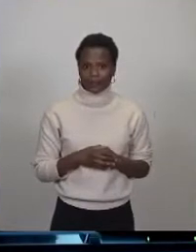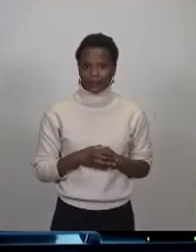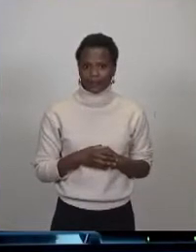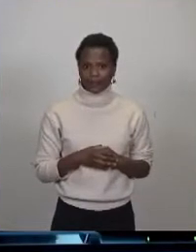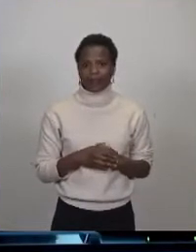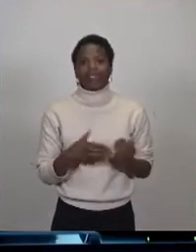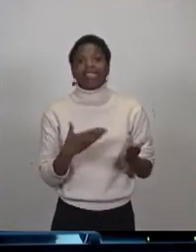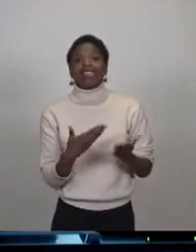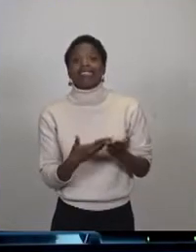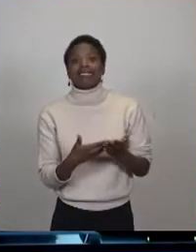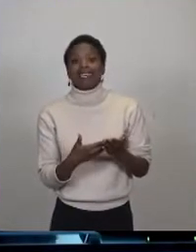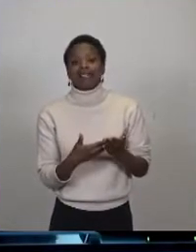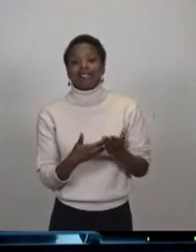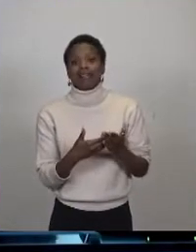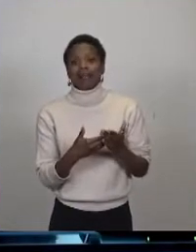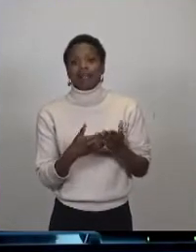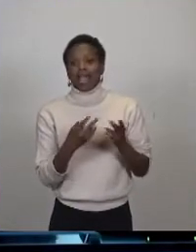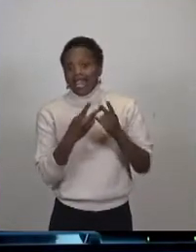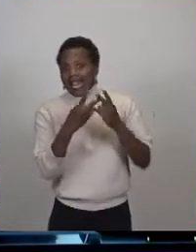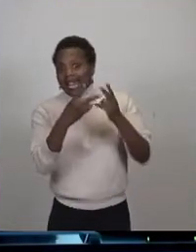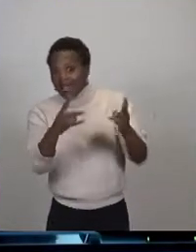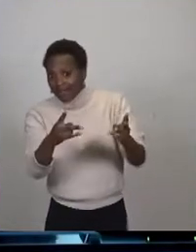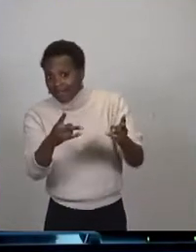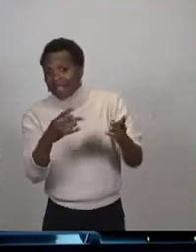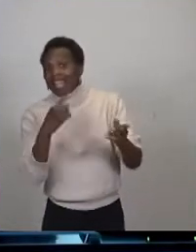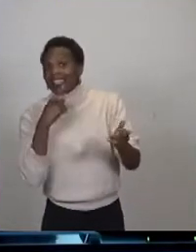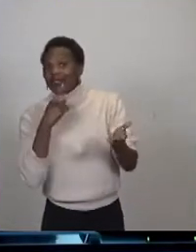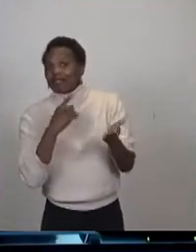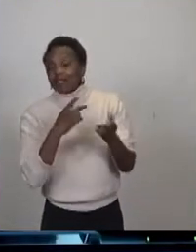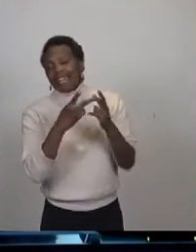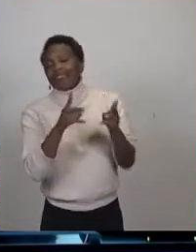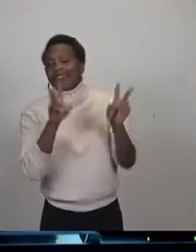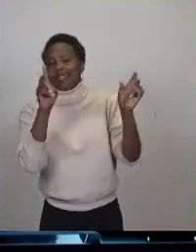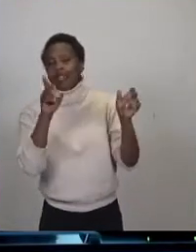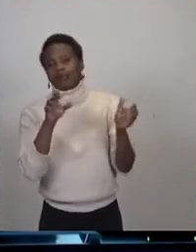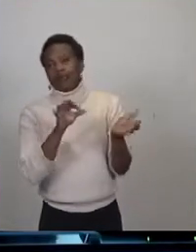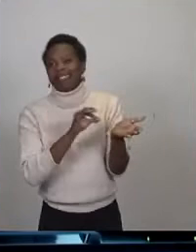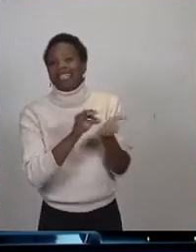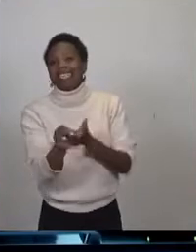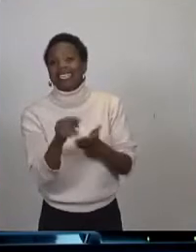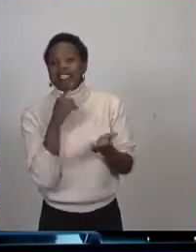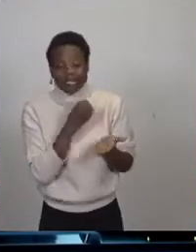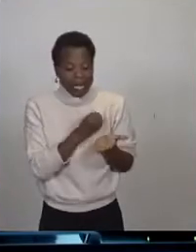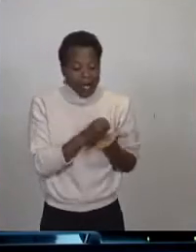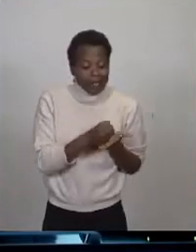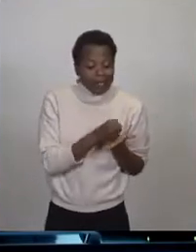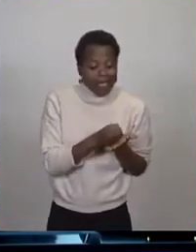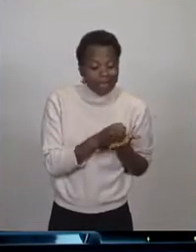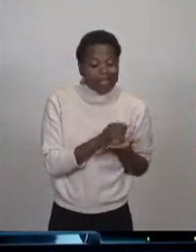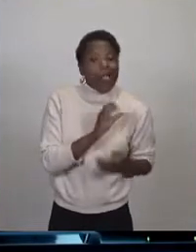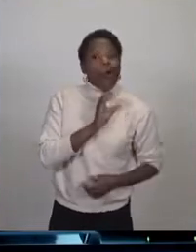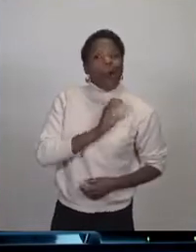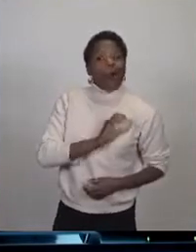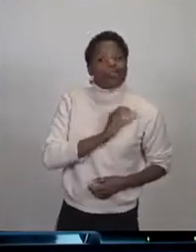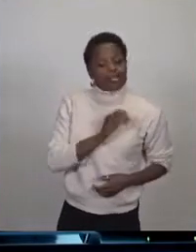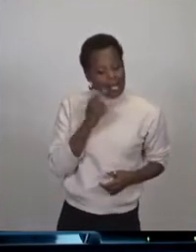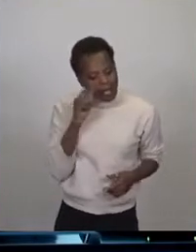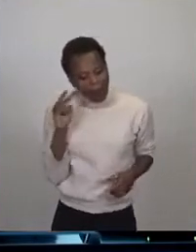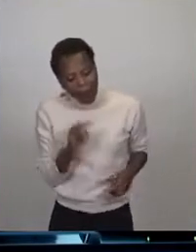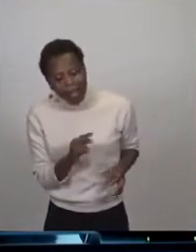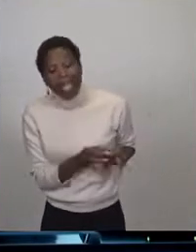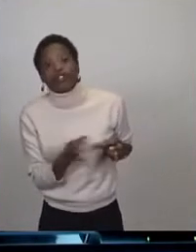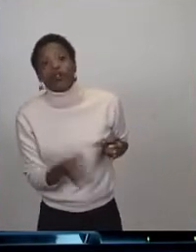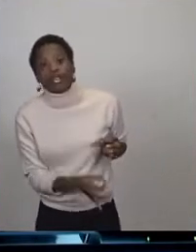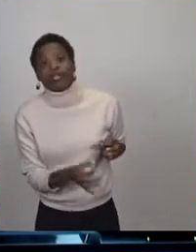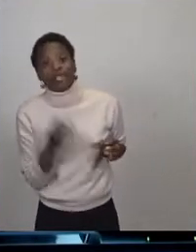précisément à tester et à concerter après. Ça ne pas dire qu'on ne discute pas avant, mais on fait et on voit après. Et je crois que